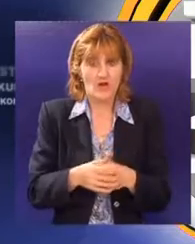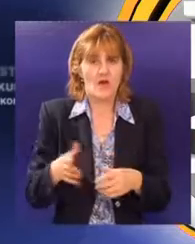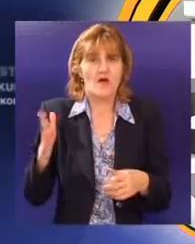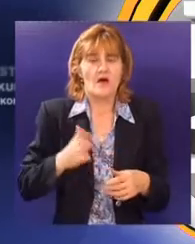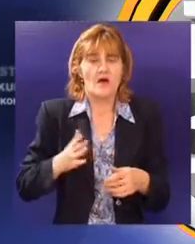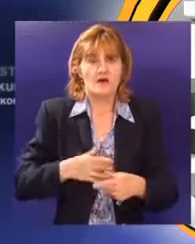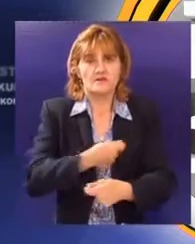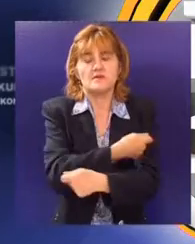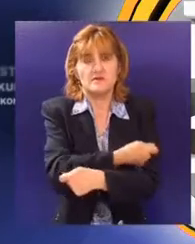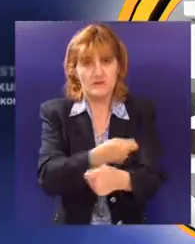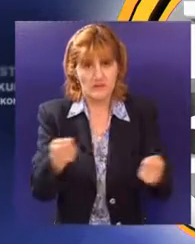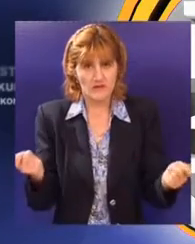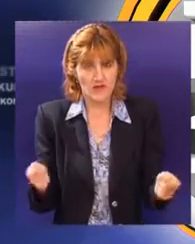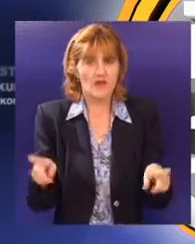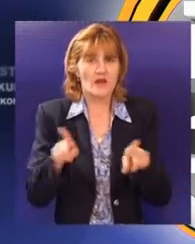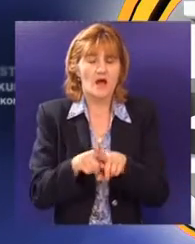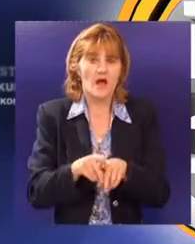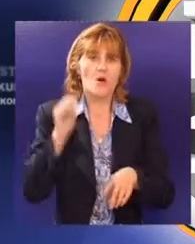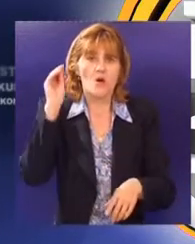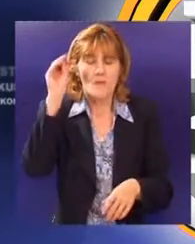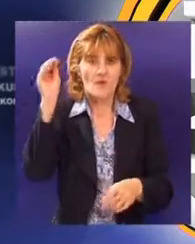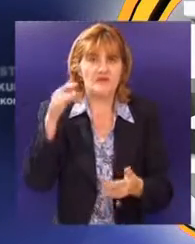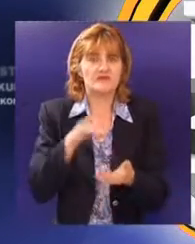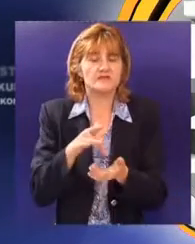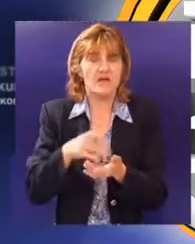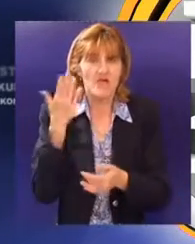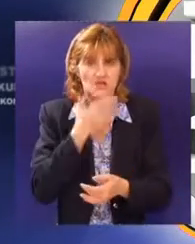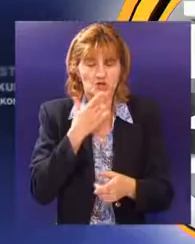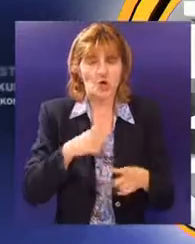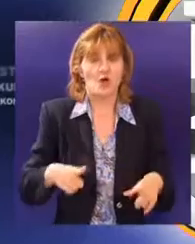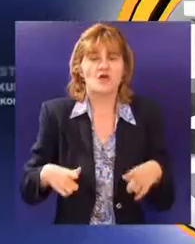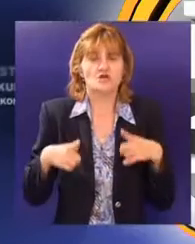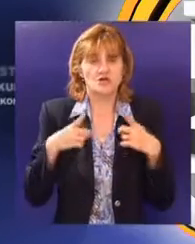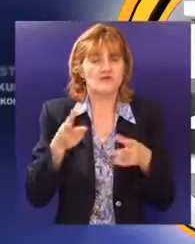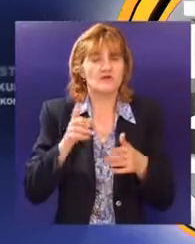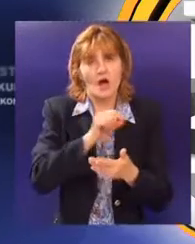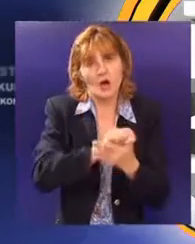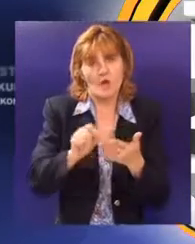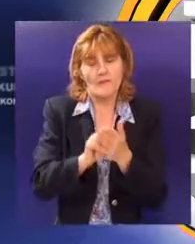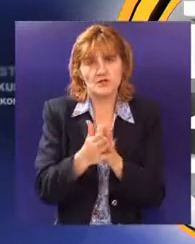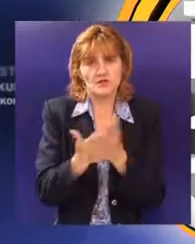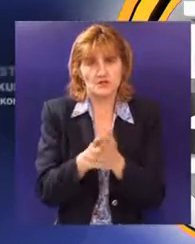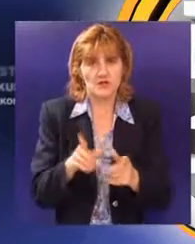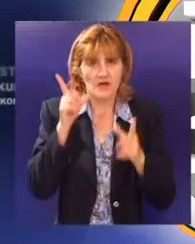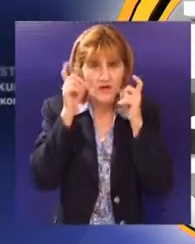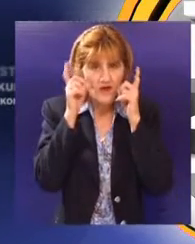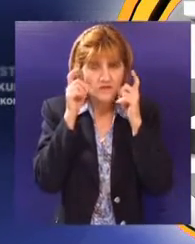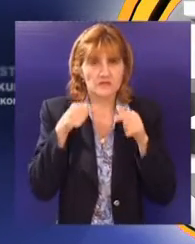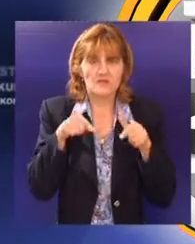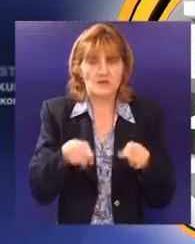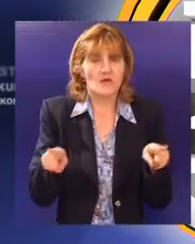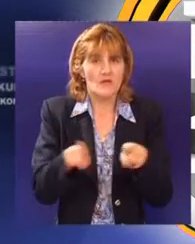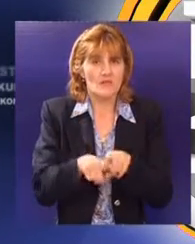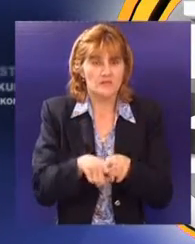Građanima je deljen propagandni materijal kao i poruke srednjoškolaca o zdravom životu koje su napisane na razglednicama. U isto